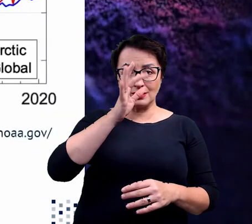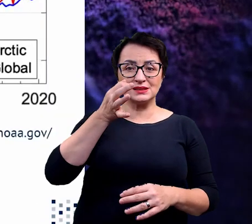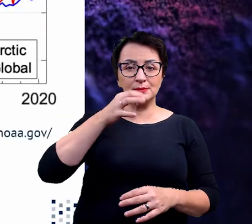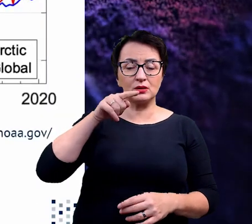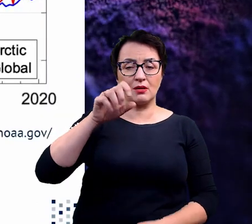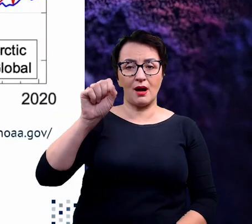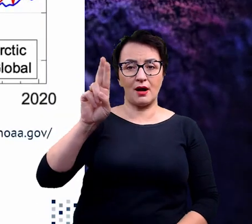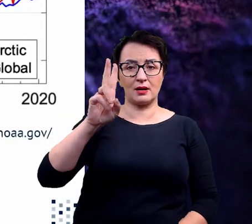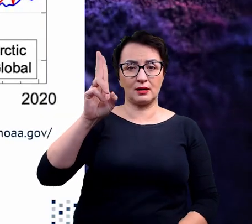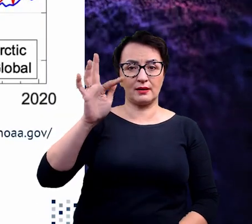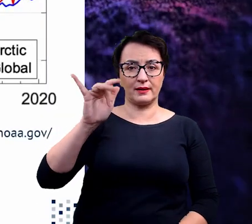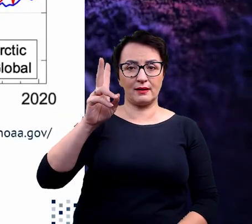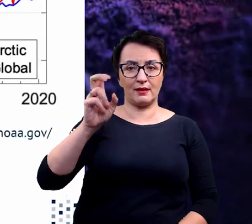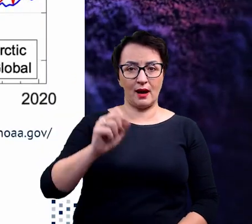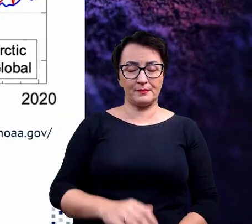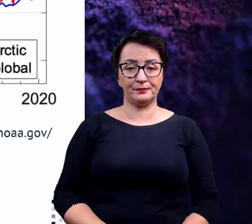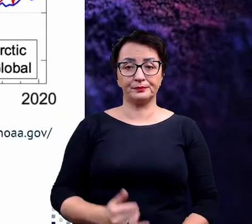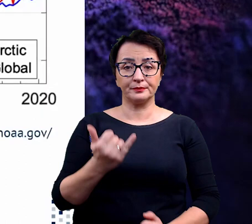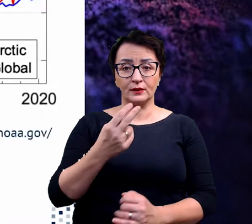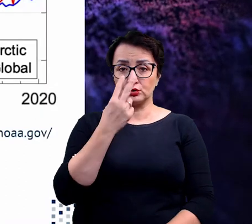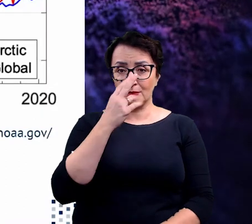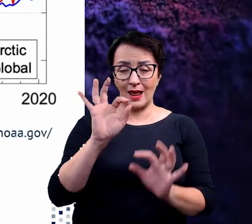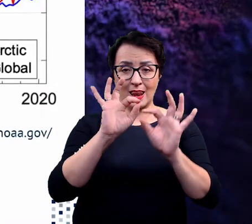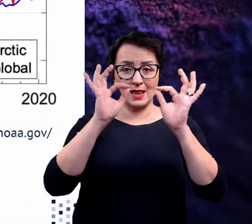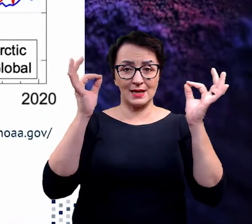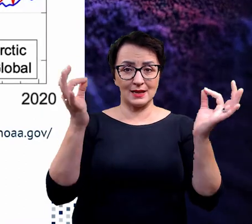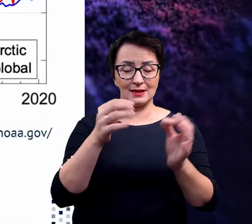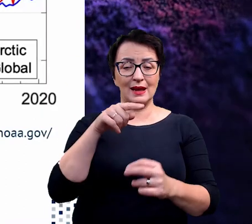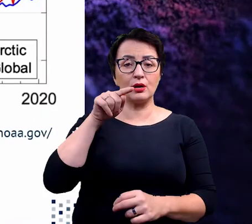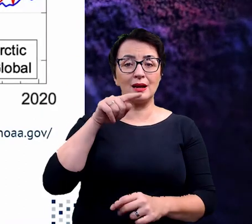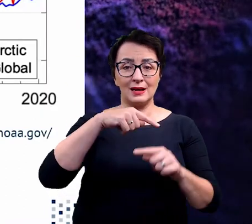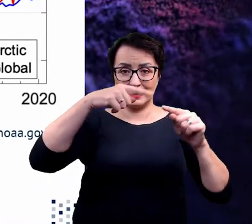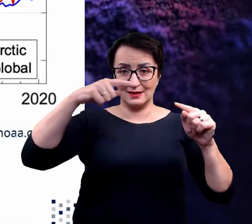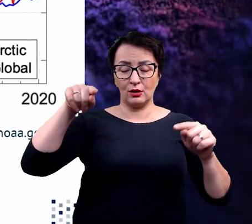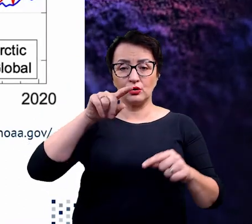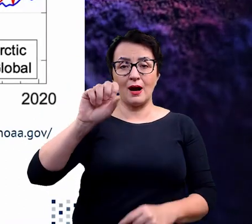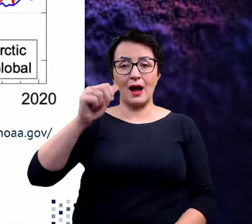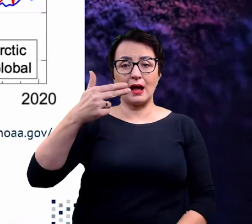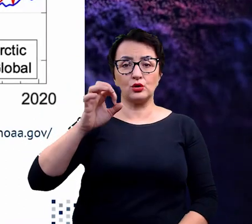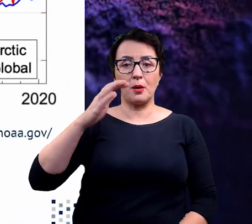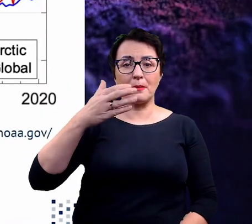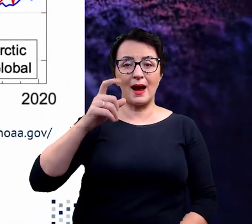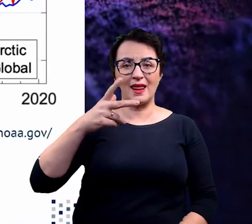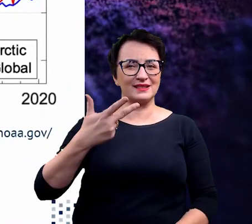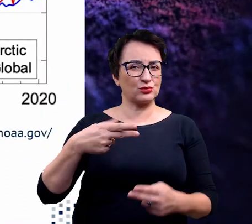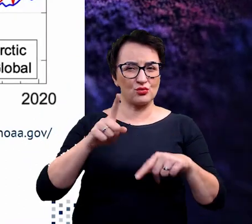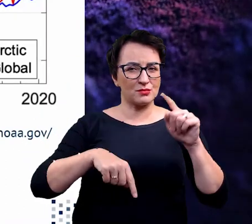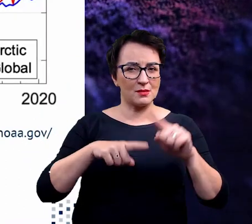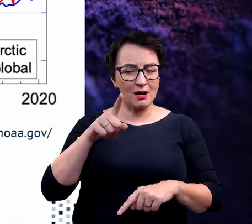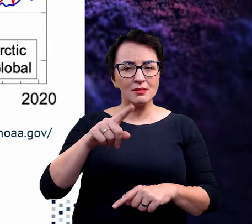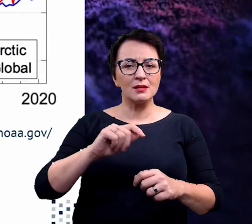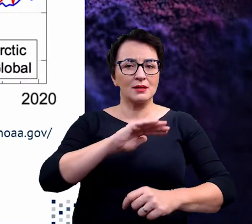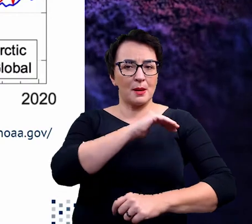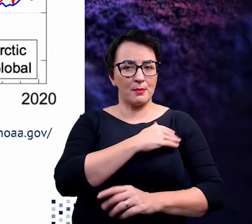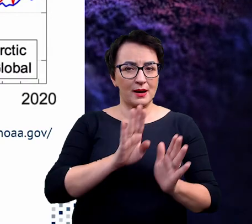Jeżeli przyjrzymy się tutaj linii, która oznacza anomalię temperatury, która jest jakby miarą zmian klimatu w Arktyce, to